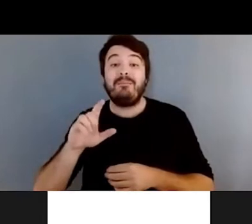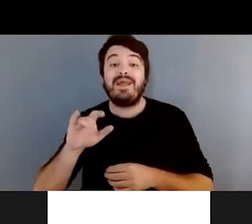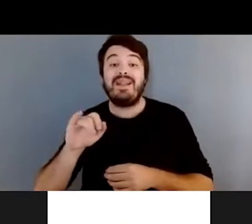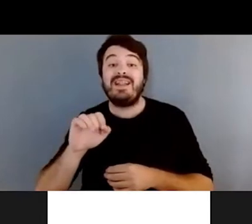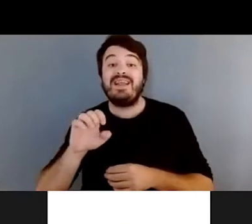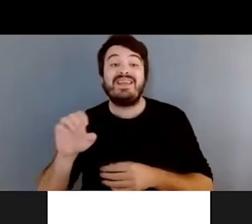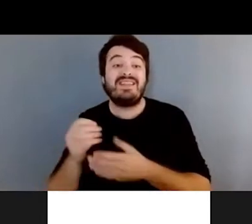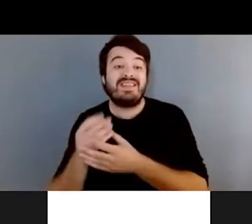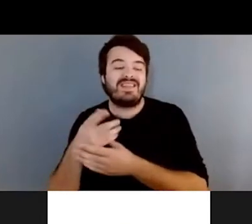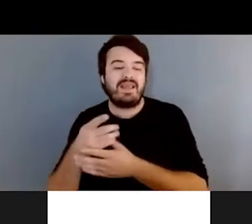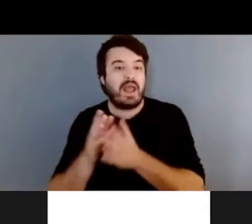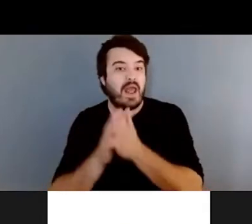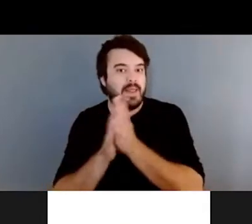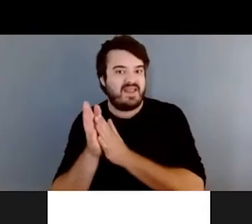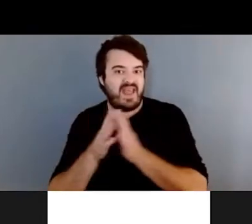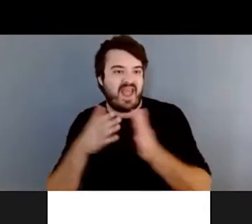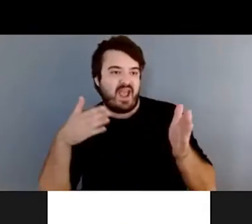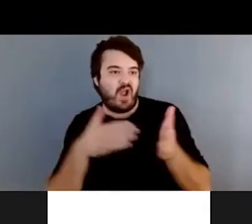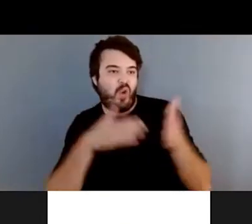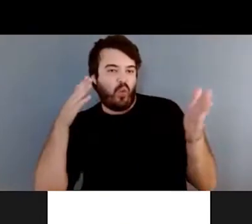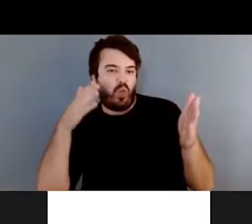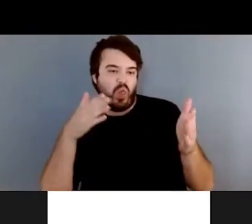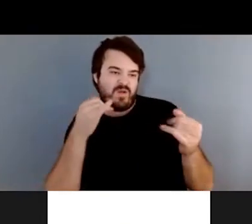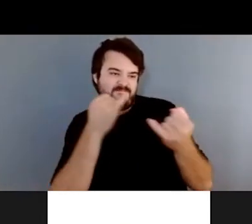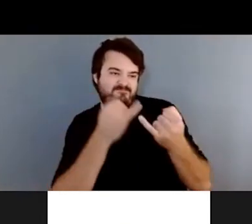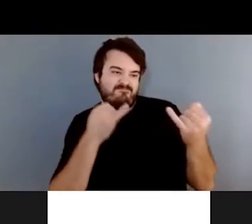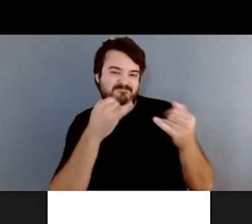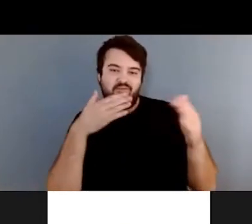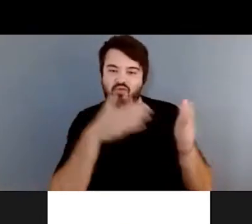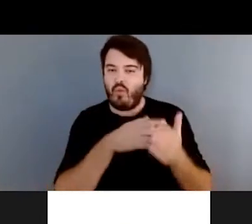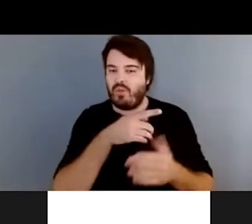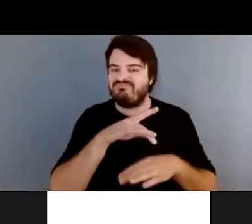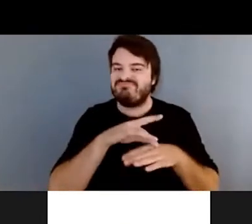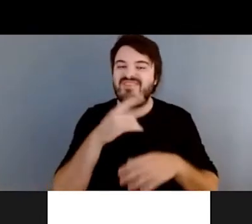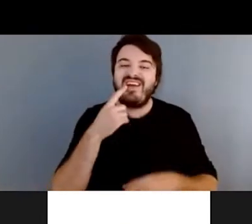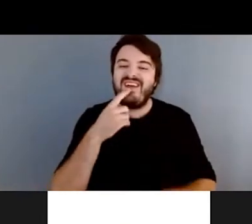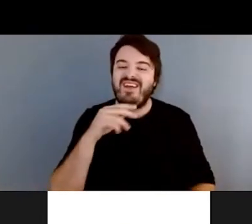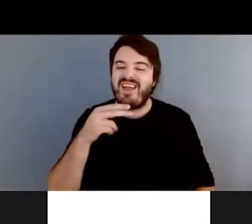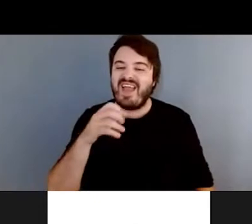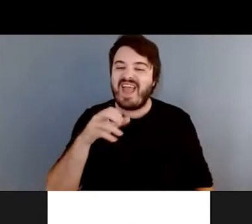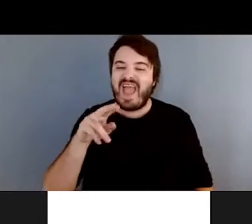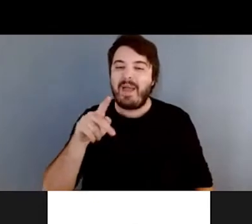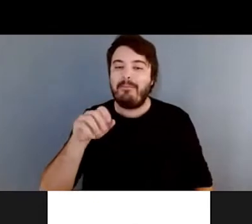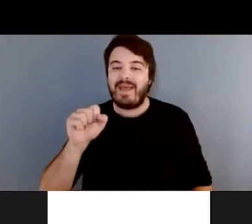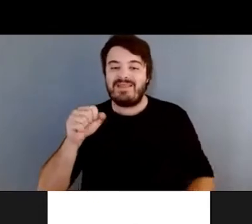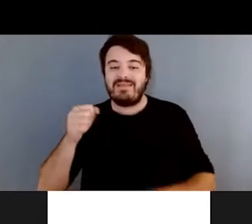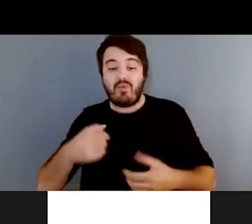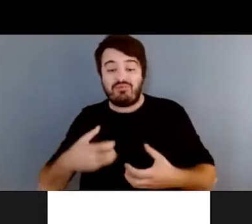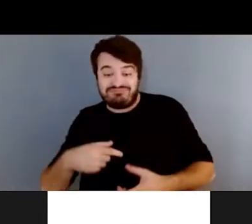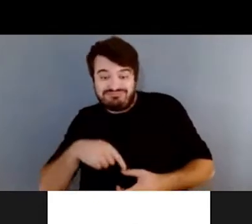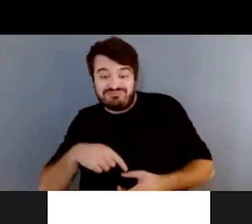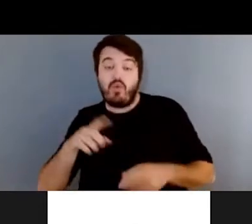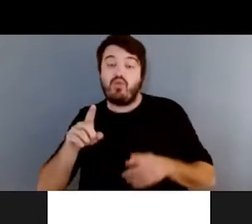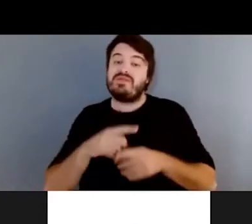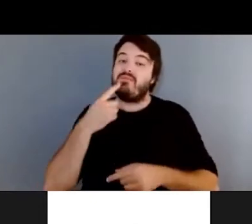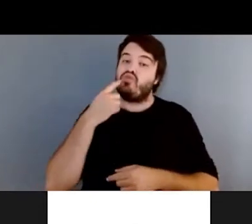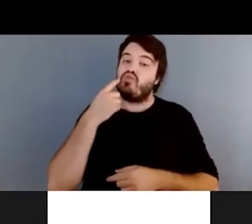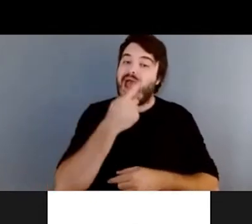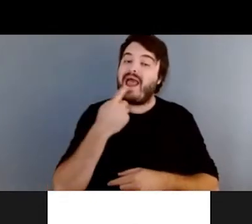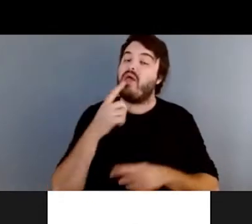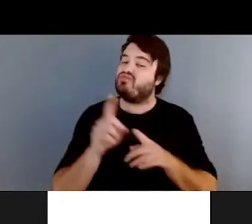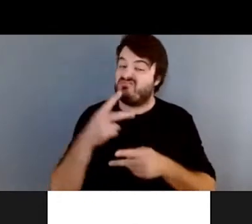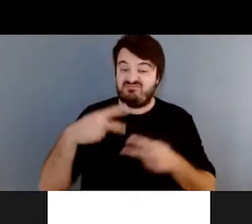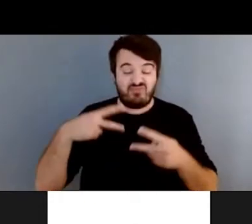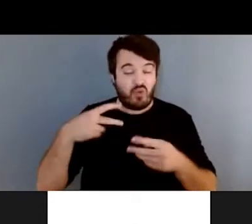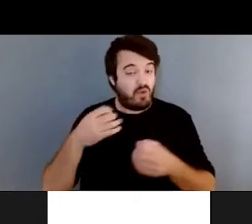intéressante contre l'herpès. Autant l'herpès génital que l'herpès buccal. Donc,